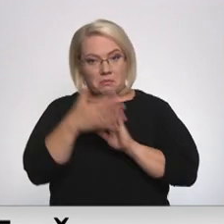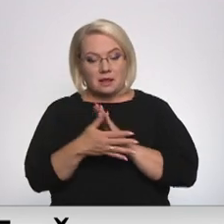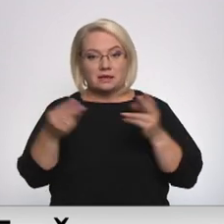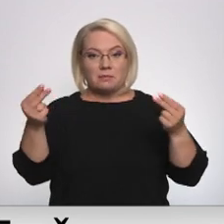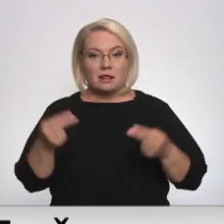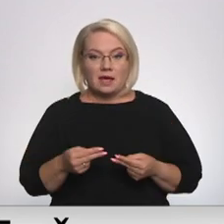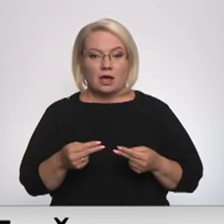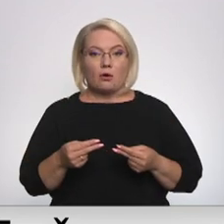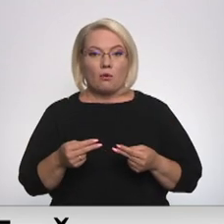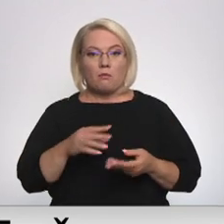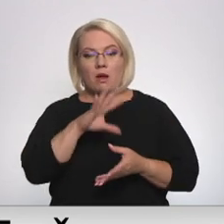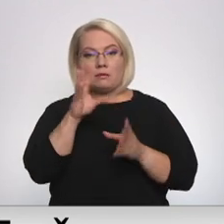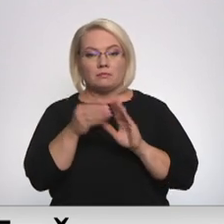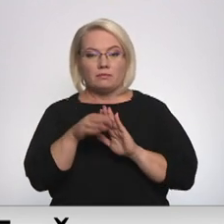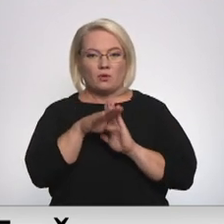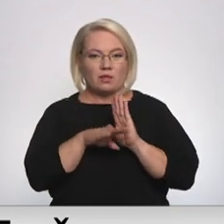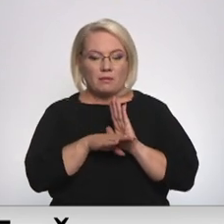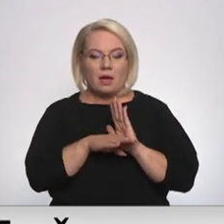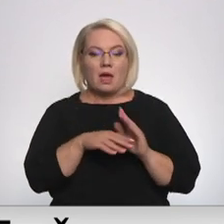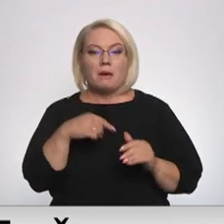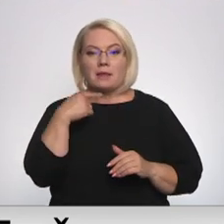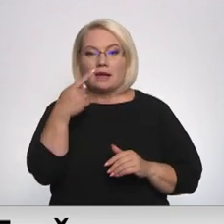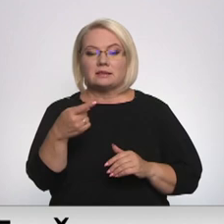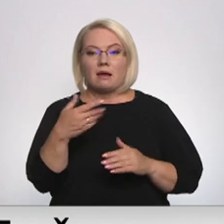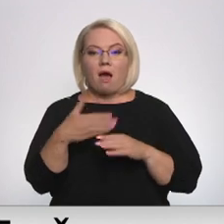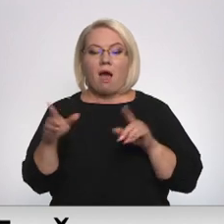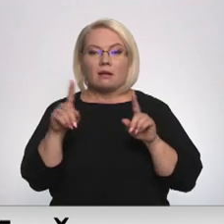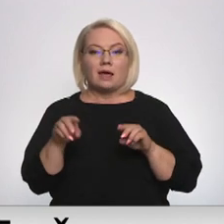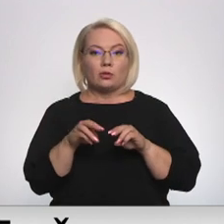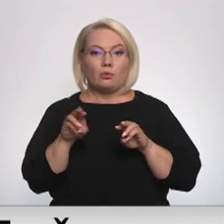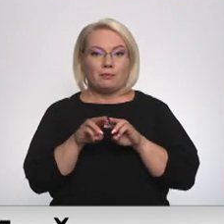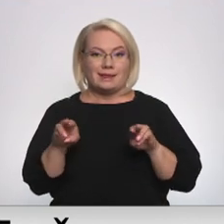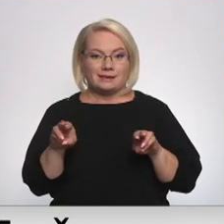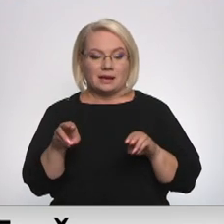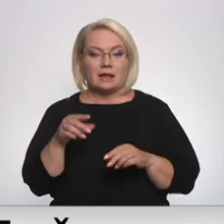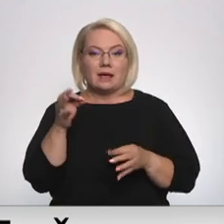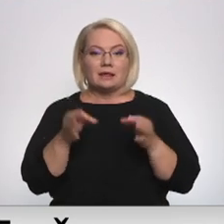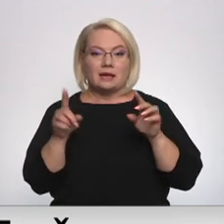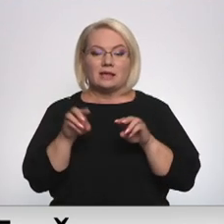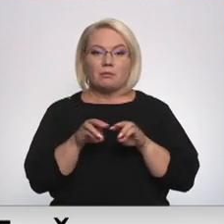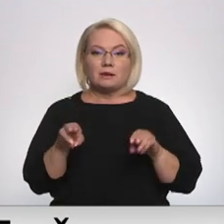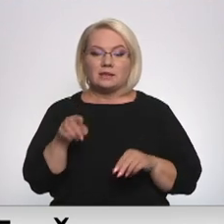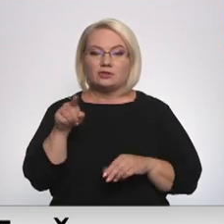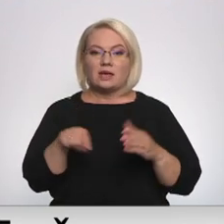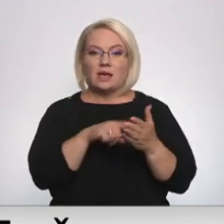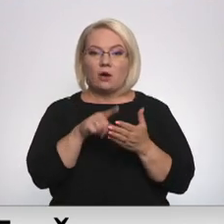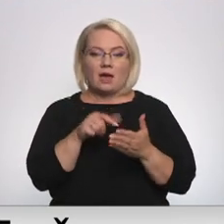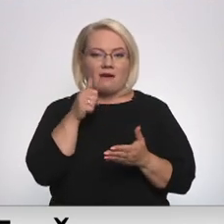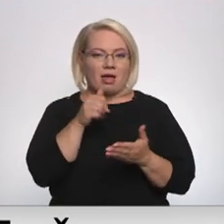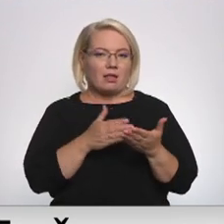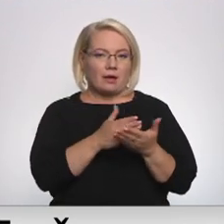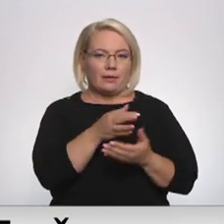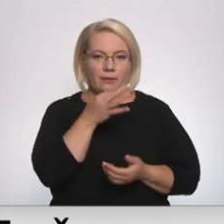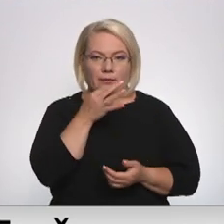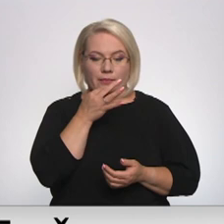tvērumu. Tikmēr kā norāda ālietu ministrija, tad tieslietu ministrija šajā jautājumā vēl nav vērsusies pie tās.